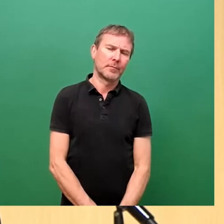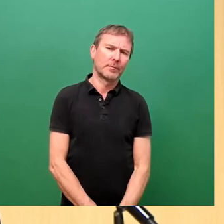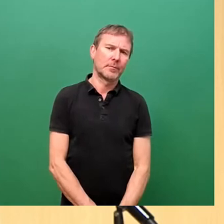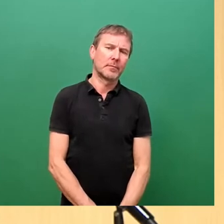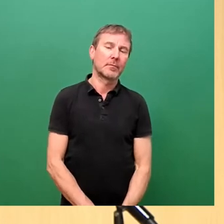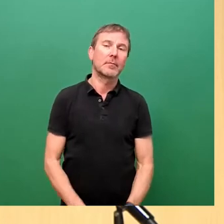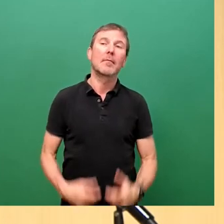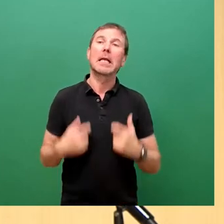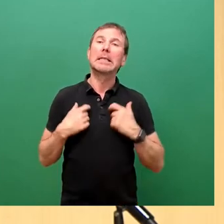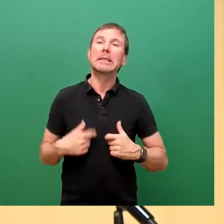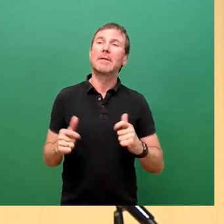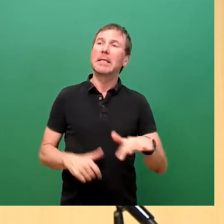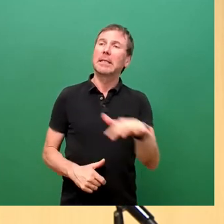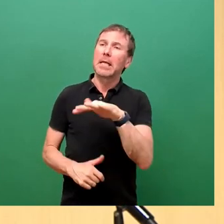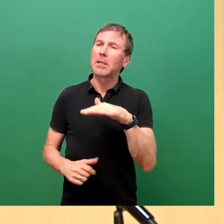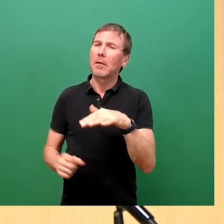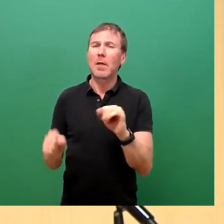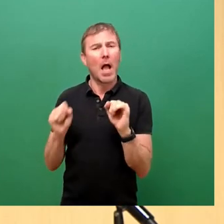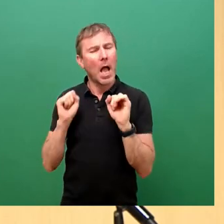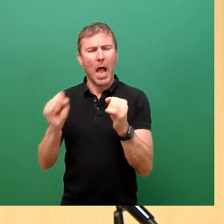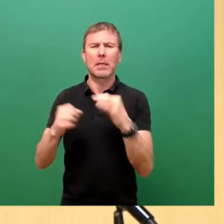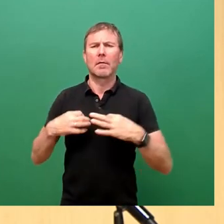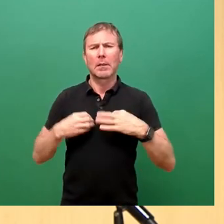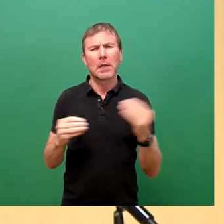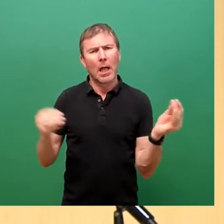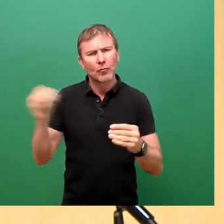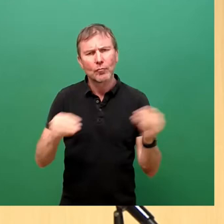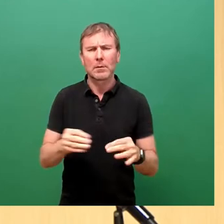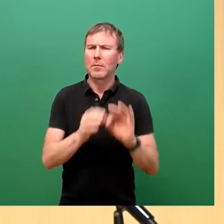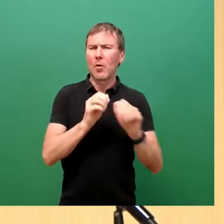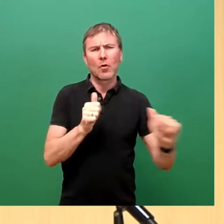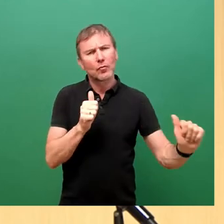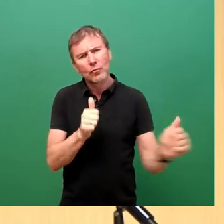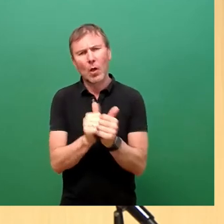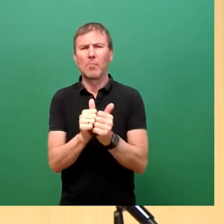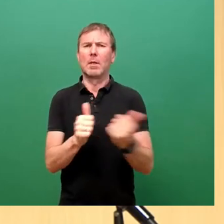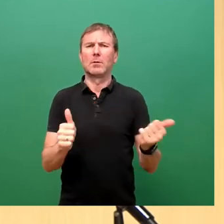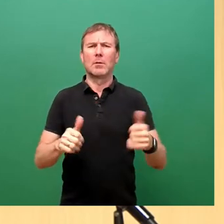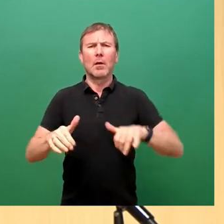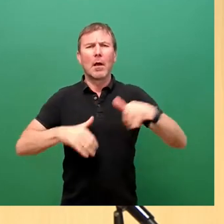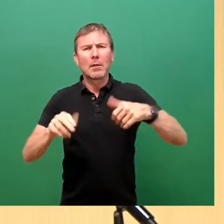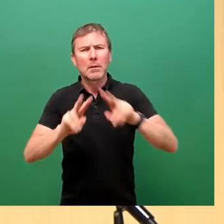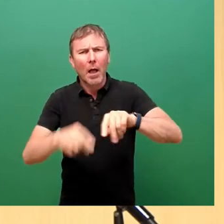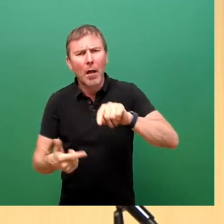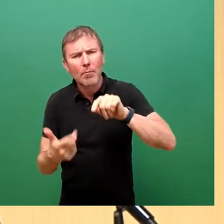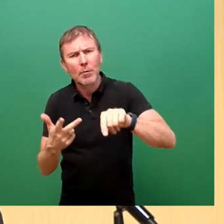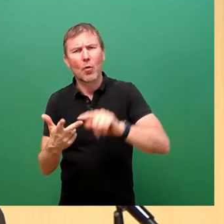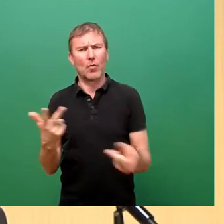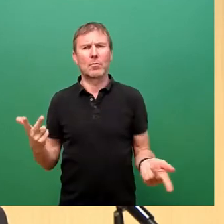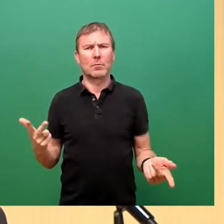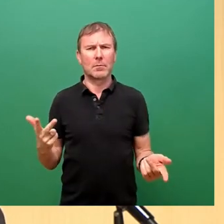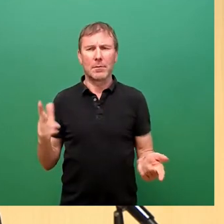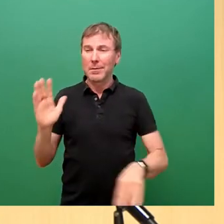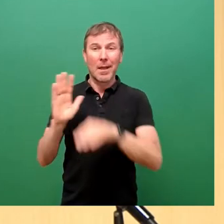unglaublich aktiv, von Sachspenden über Dolmetscher bis hin zur Tierbetreuung. Und auch wenn diese Liste nicht